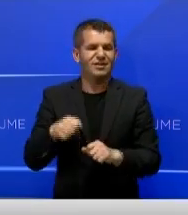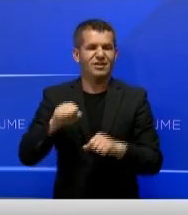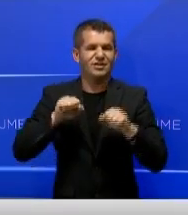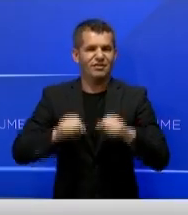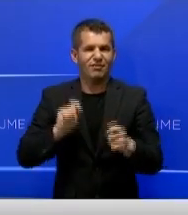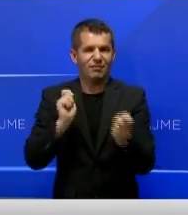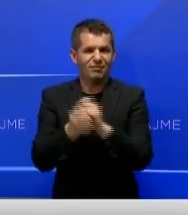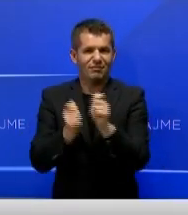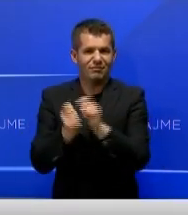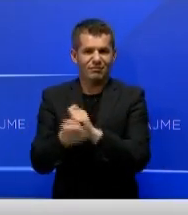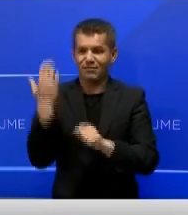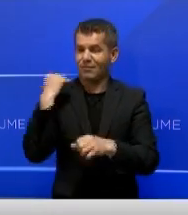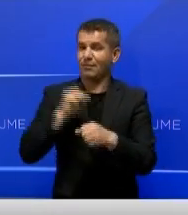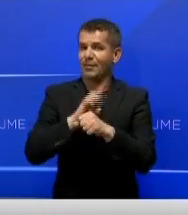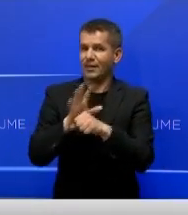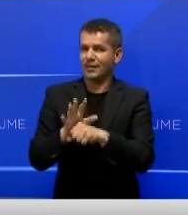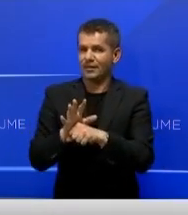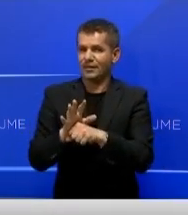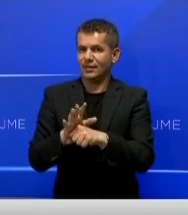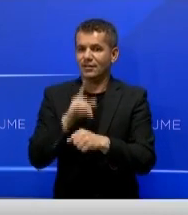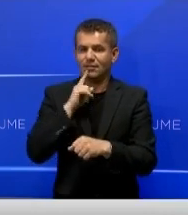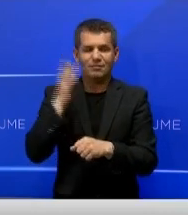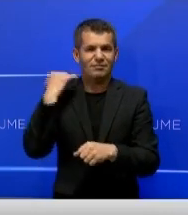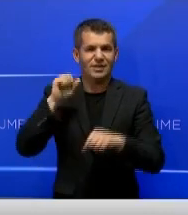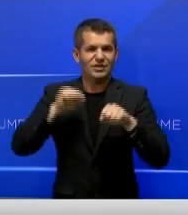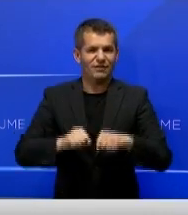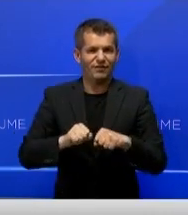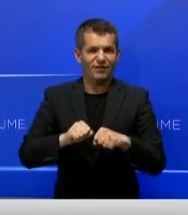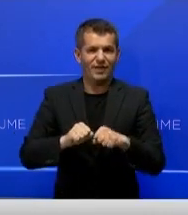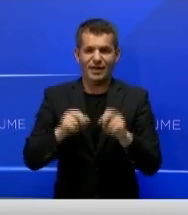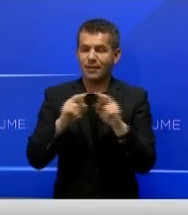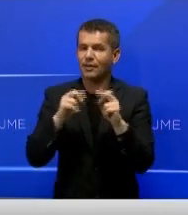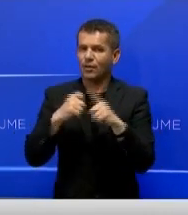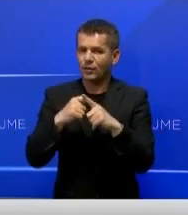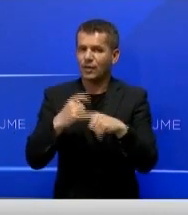periudhën e pandemi, si do më smerzimin e qeverisë kurti dhe